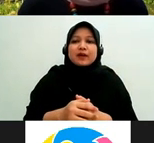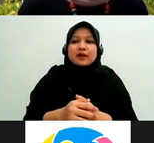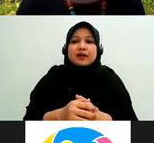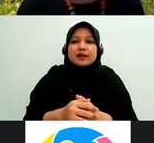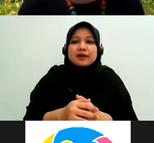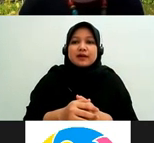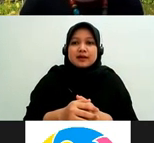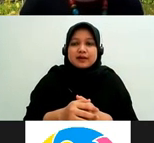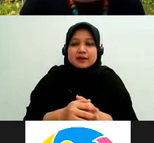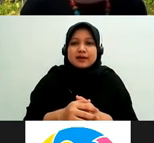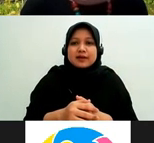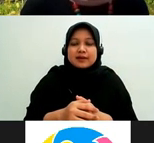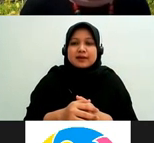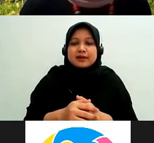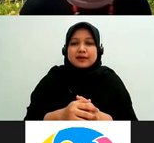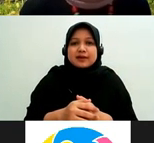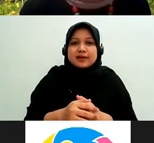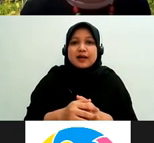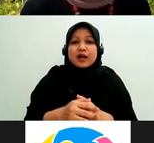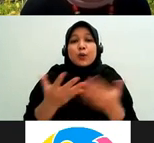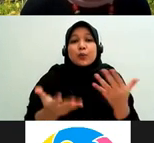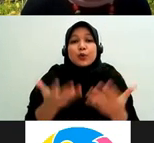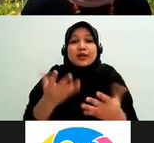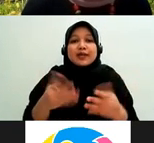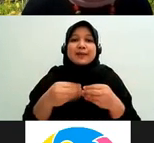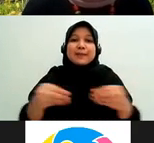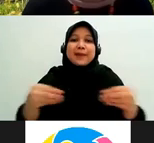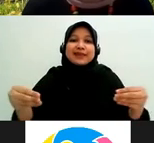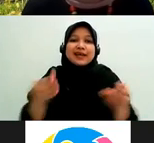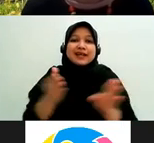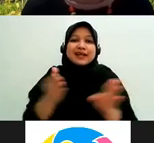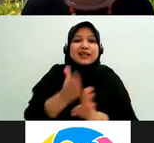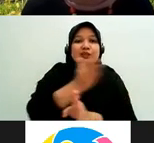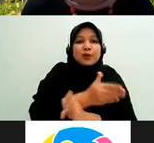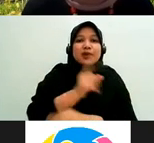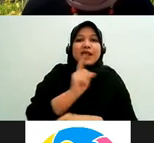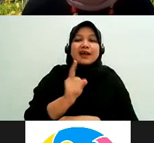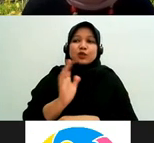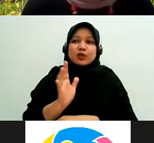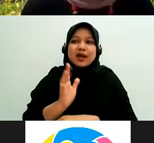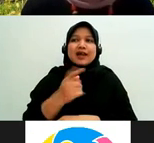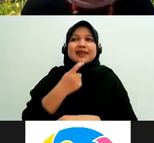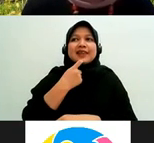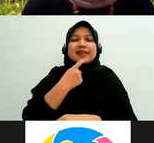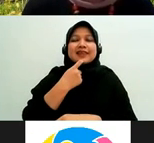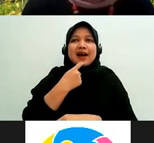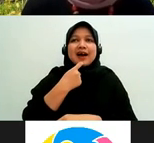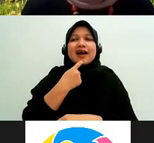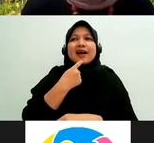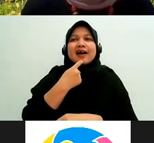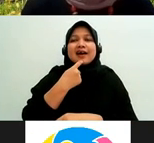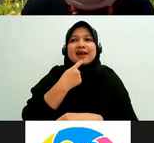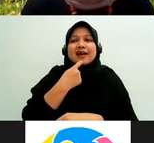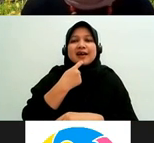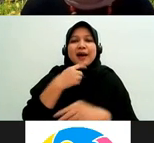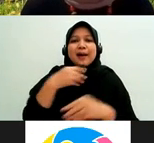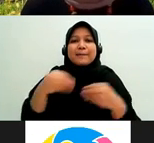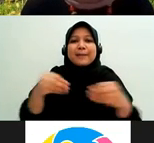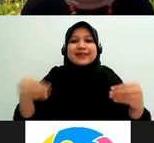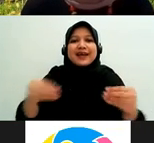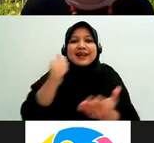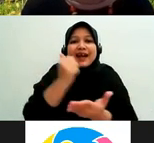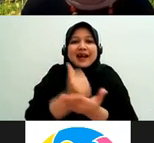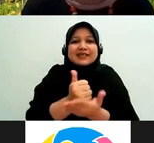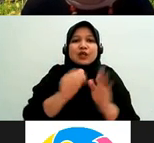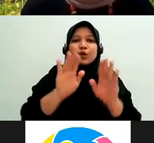mungkin di materi sebelumnya sudah ada karakter terkas dari media online karena diskusi kita hari